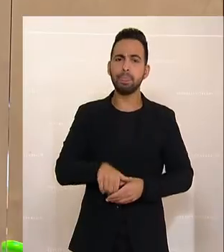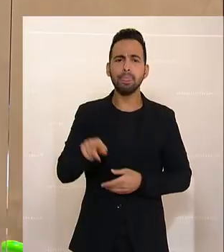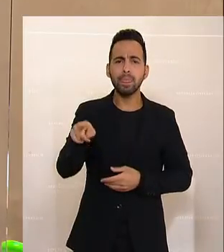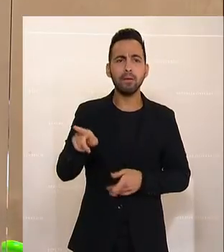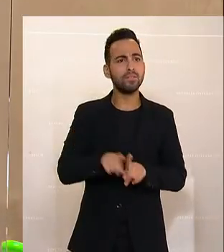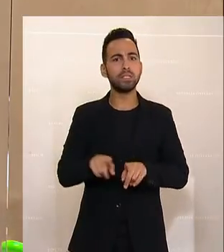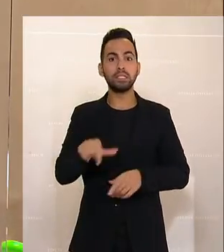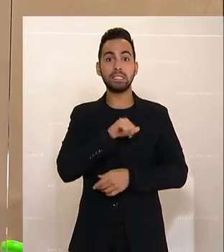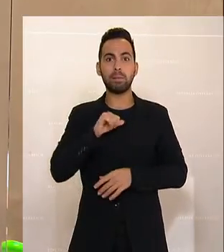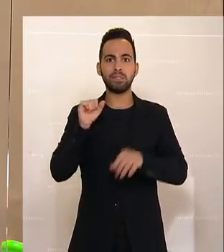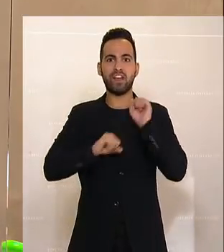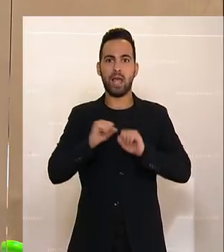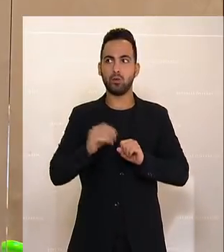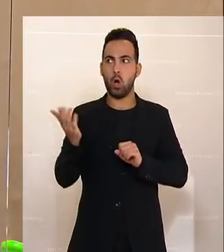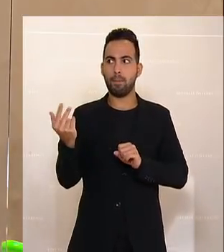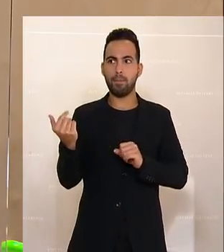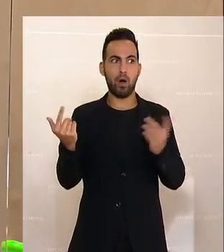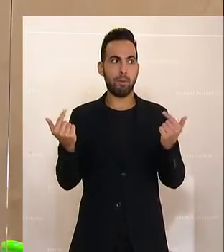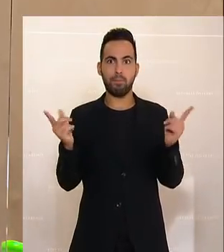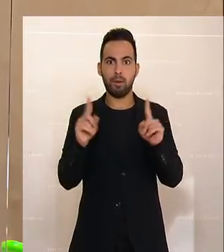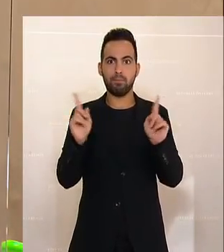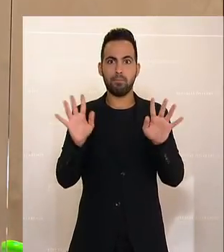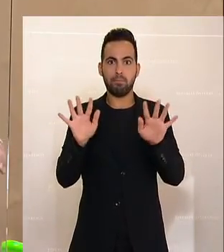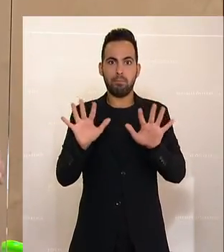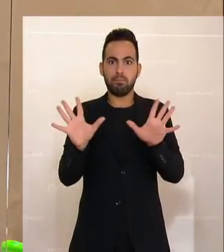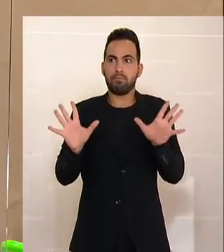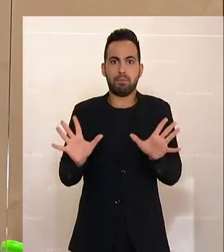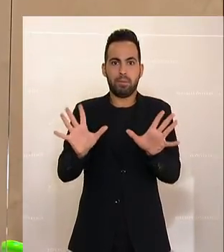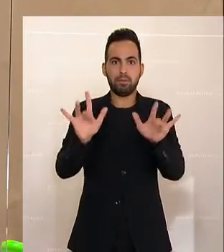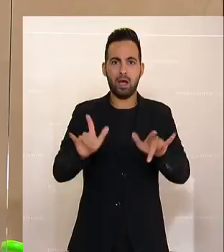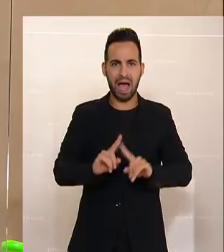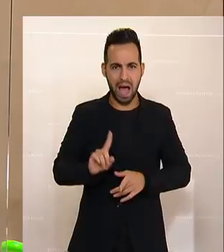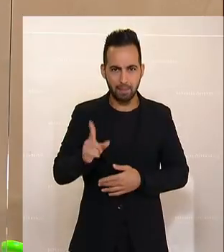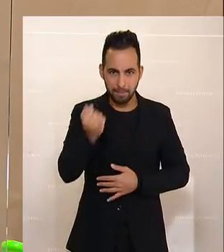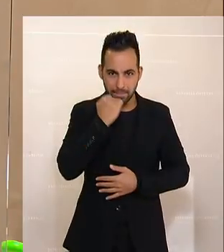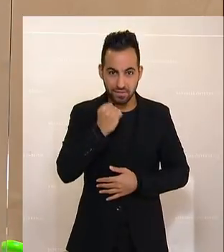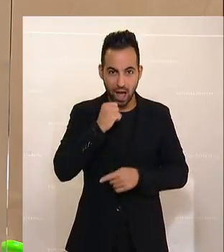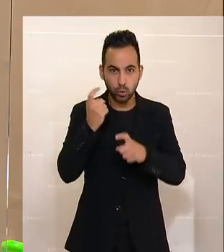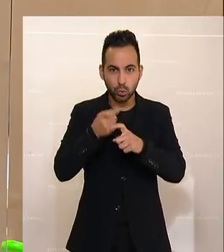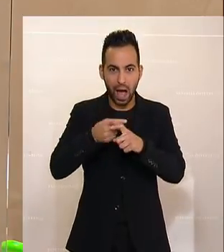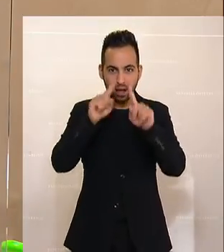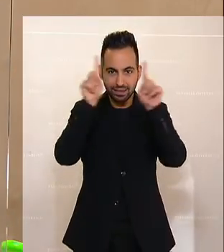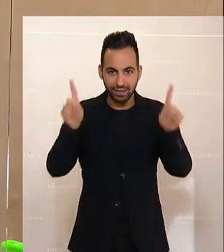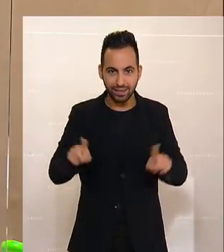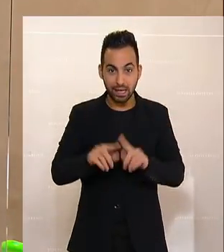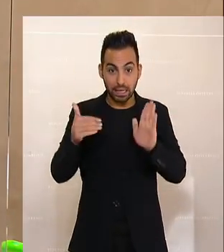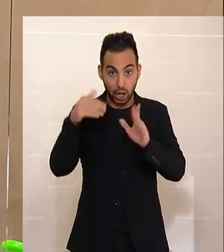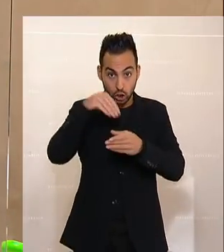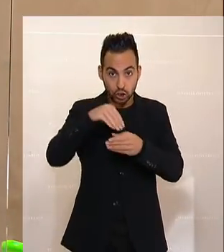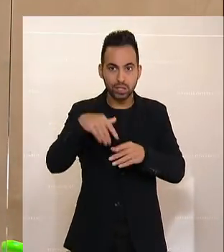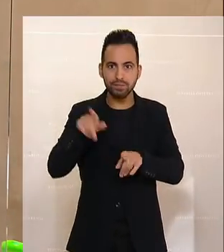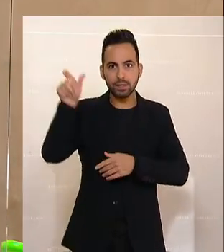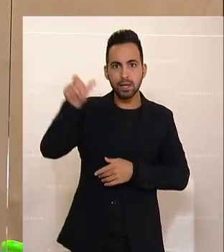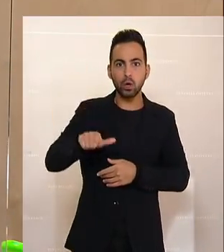Selbstverteidigung aufbauen, Herr Kurz, sei Ihnen auch unbenommen. Dass Sie aber ein Privatgutachten erstellen lassen, in dem missbräuchlich ein